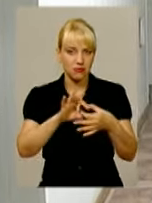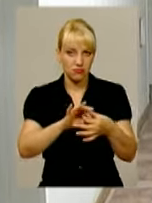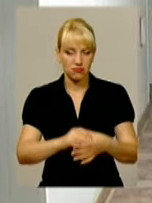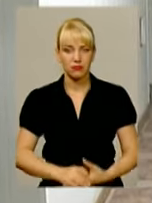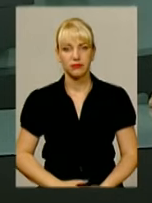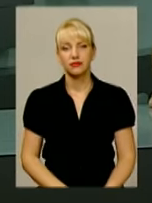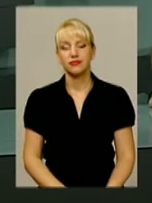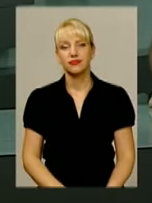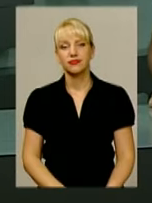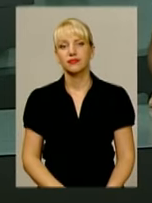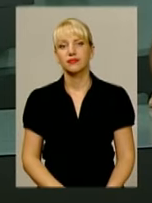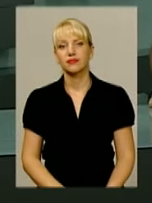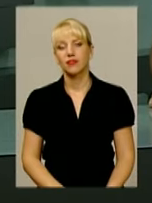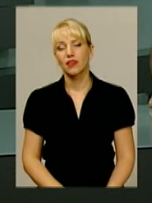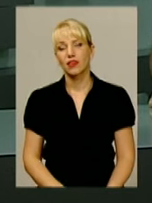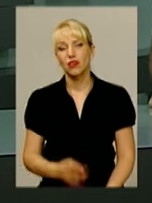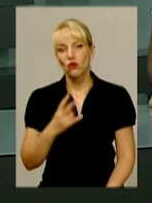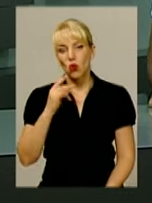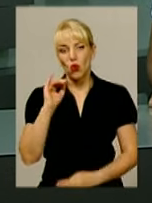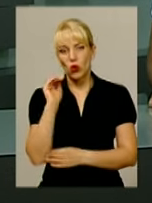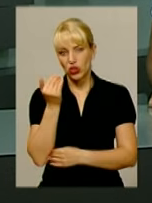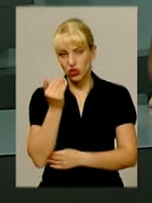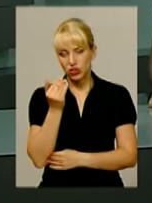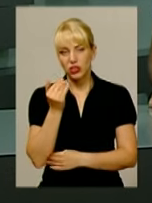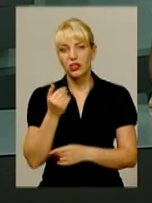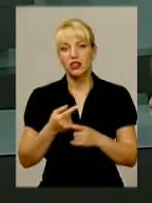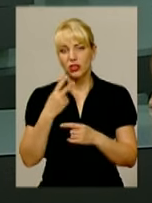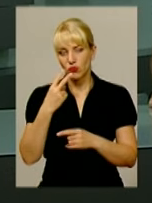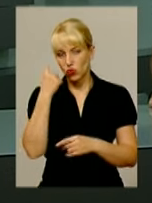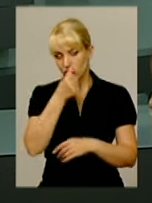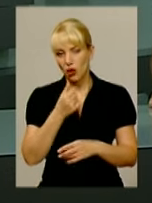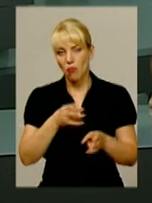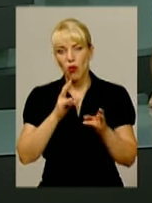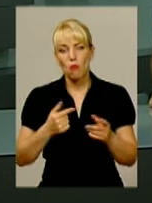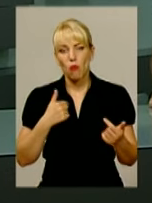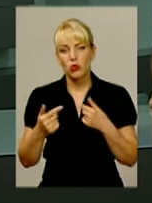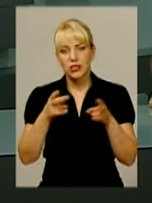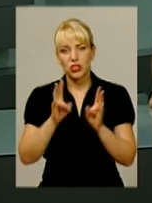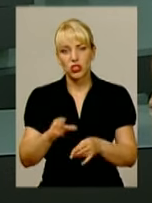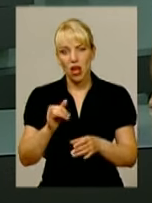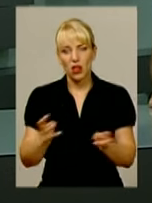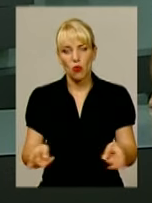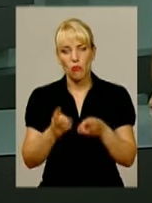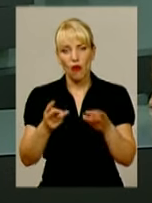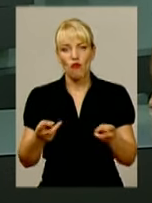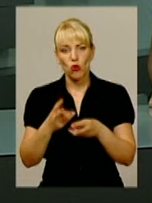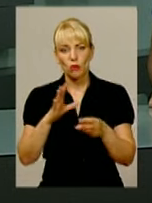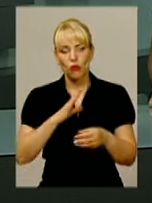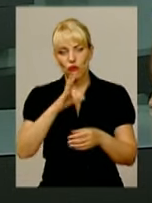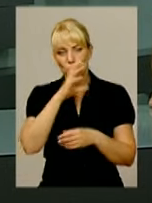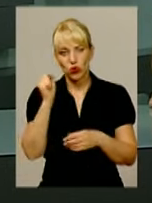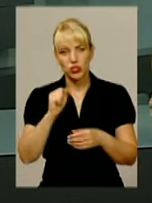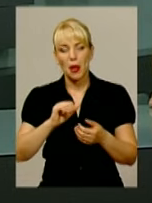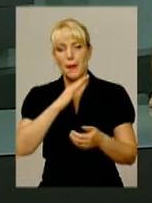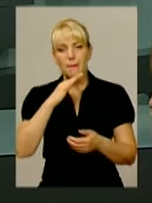випуску. Дворічна дитина постраждала в пожежі. Вогонь спалахнув сьогодні вночі в одній з багатоповерхівок